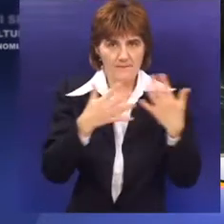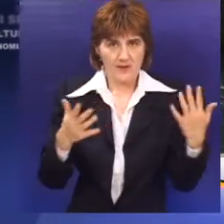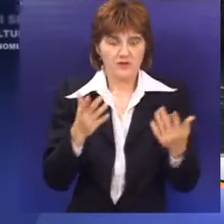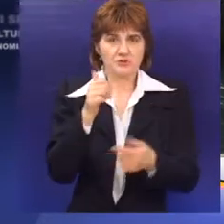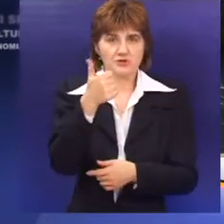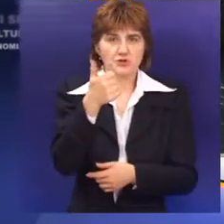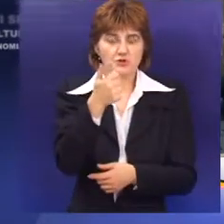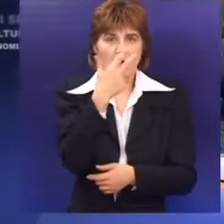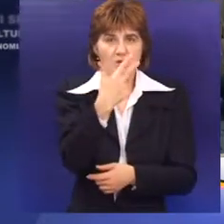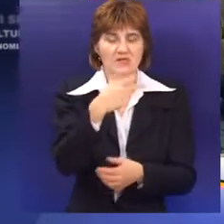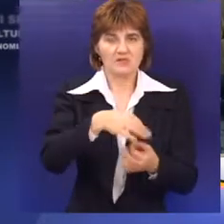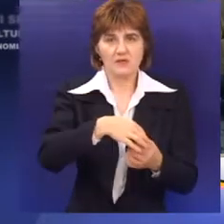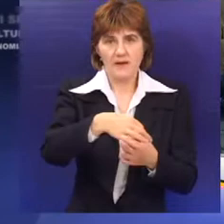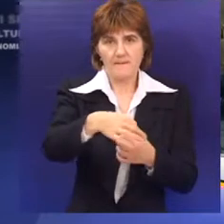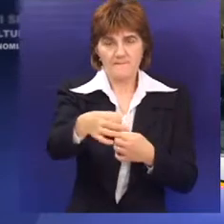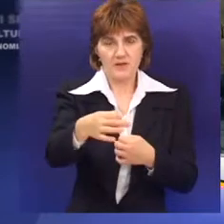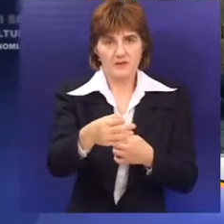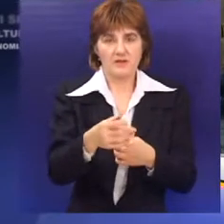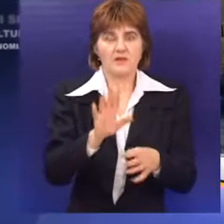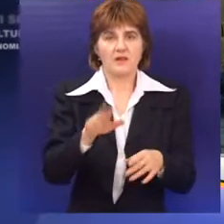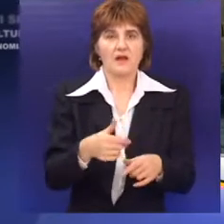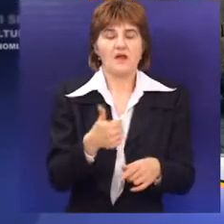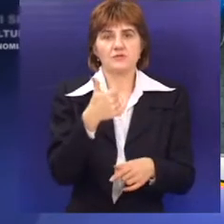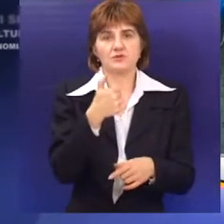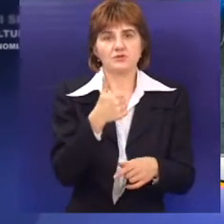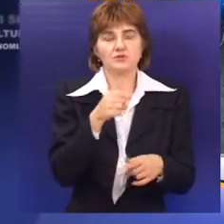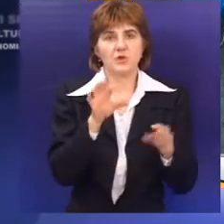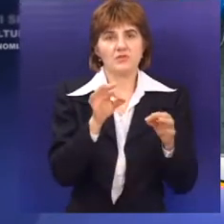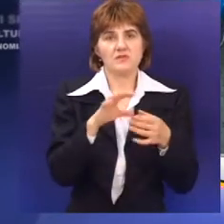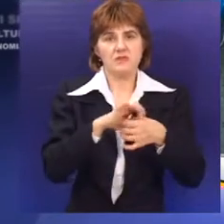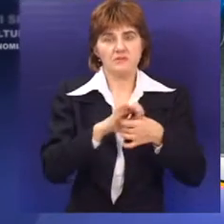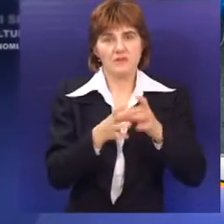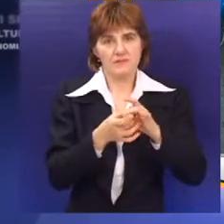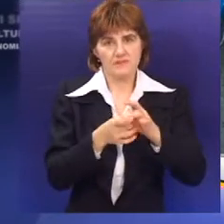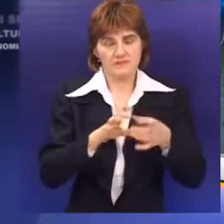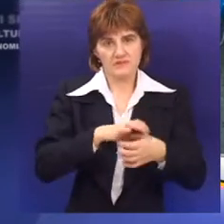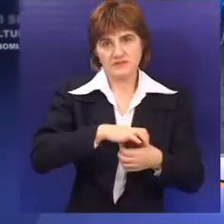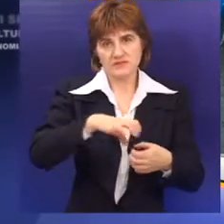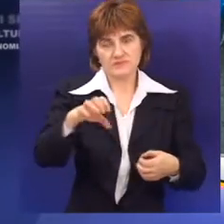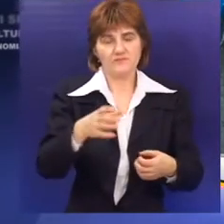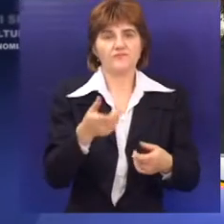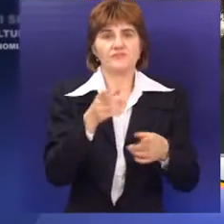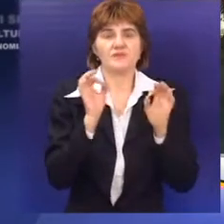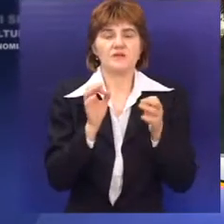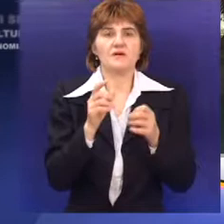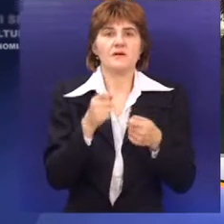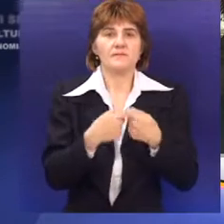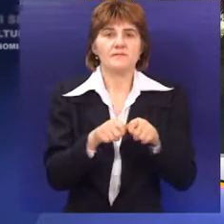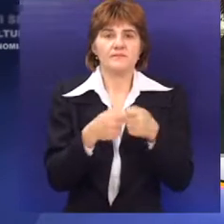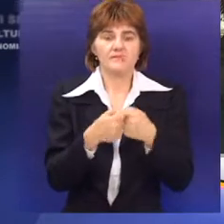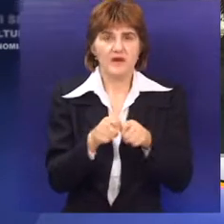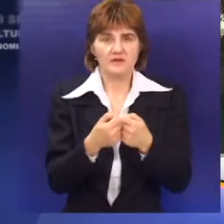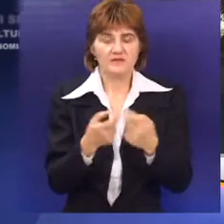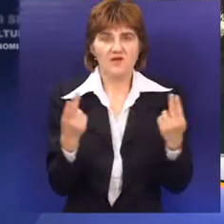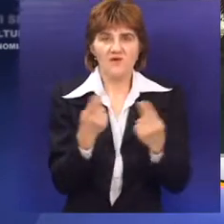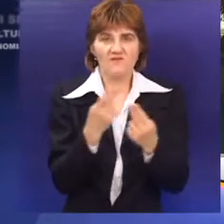mreža gradi se u dužini od 130 metara, prečnika 110 milimetara od savremenog materijala, polietilena. Vrednost